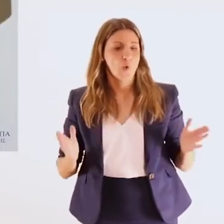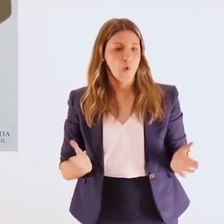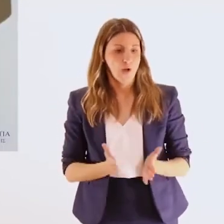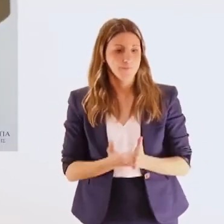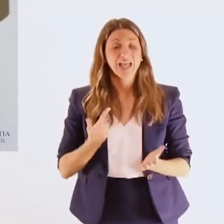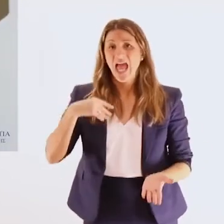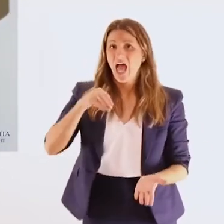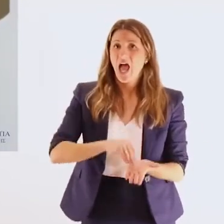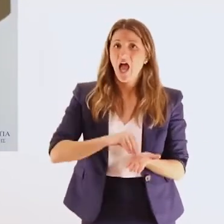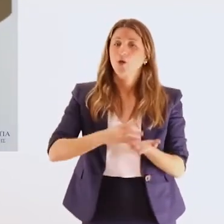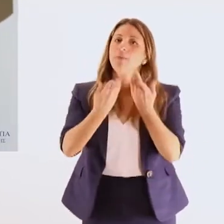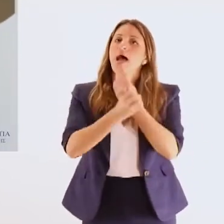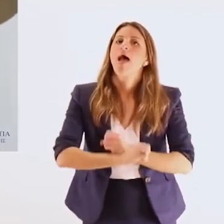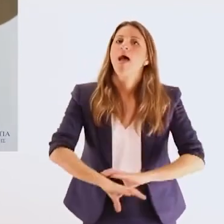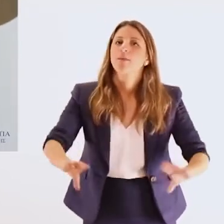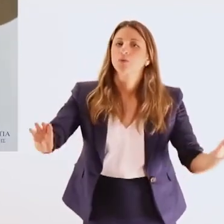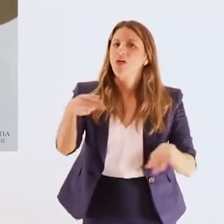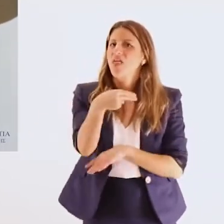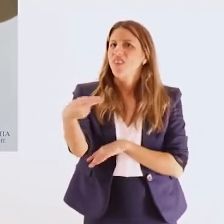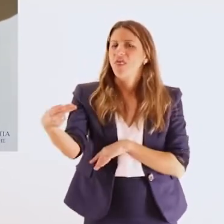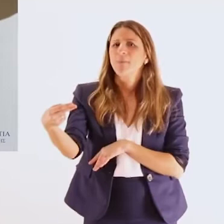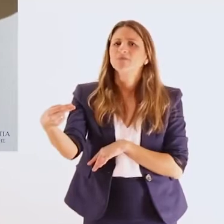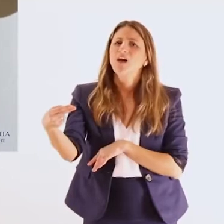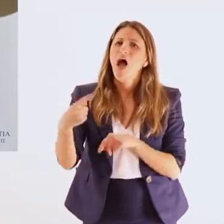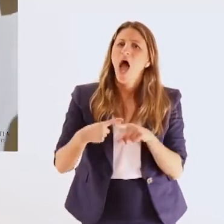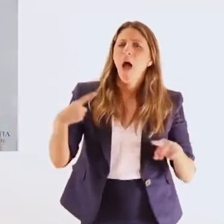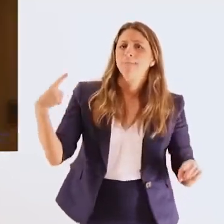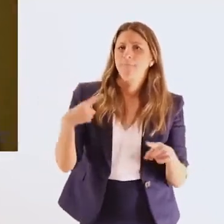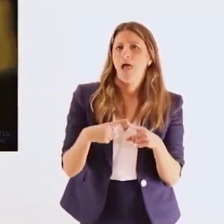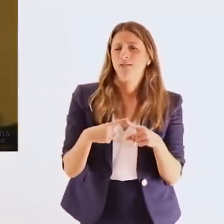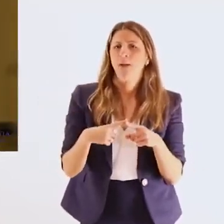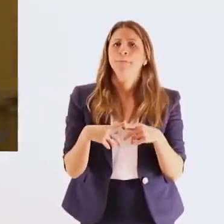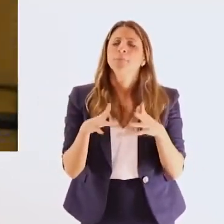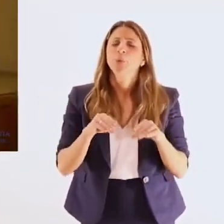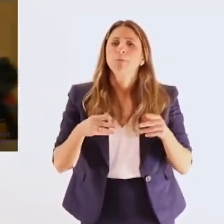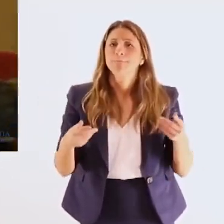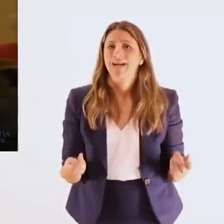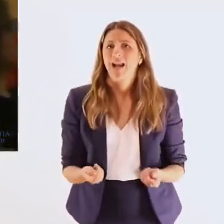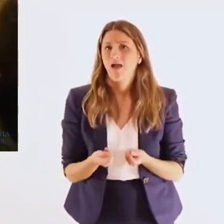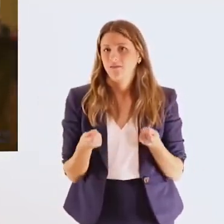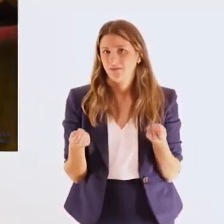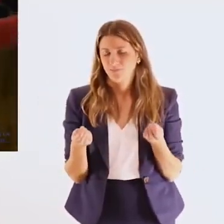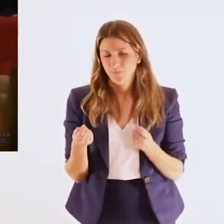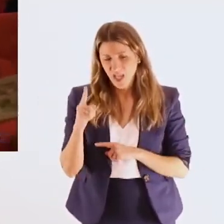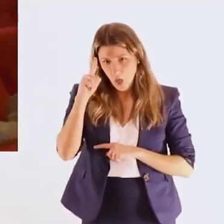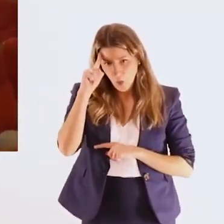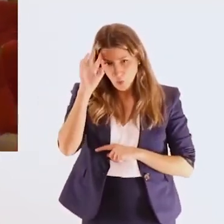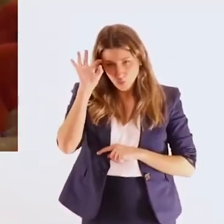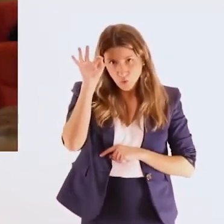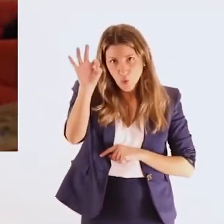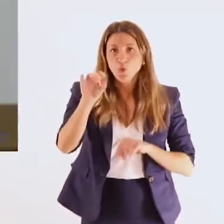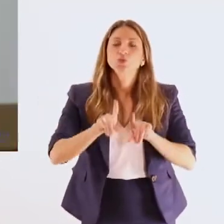Τελικός στόχος ποιος είναι Ένας νομίζω πολύ απλός, καταλητικά απλός